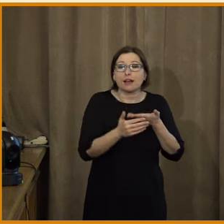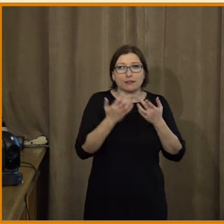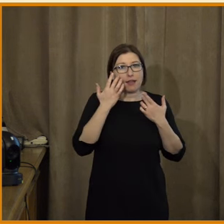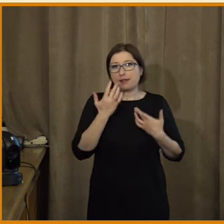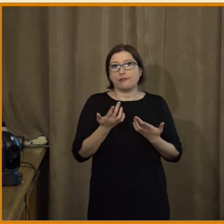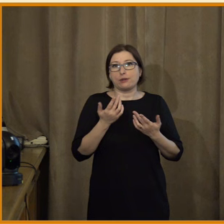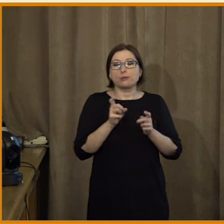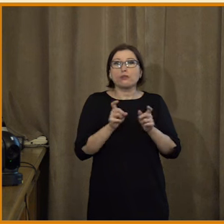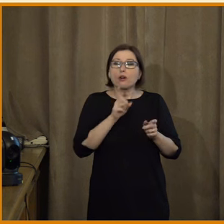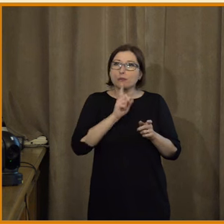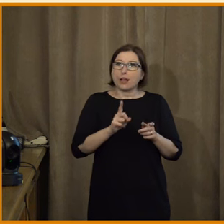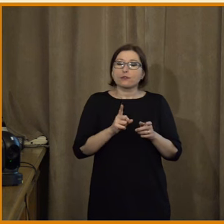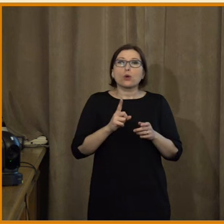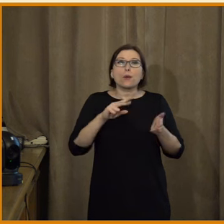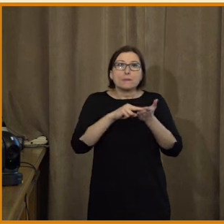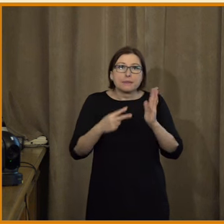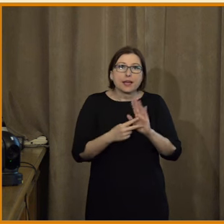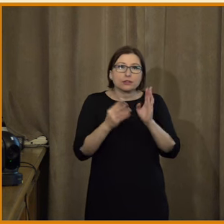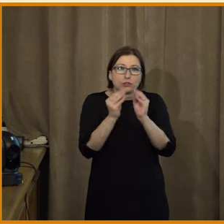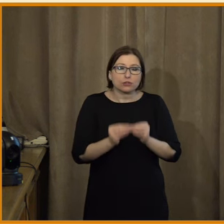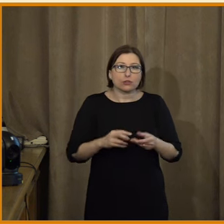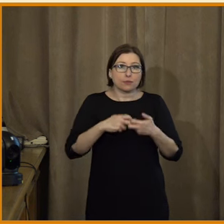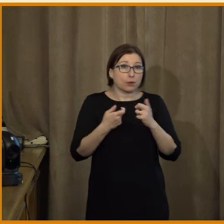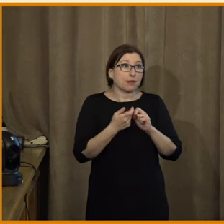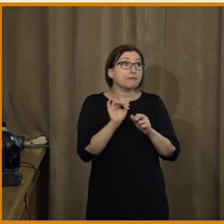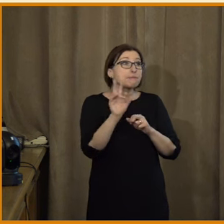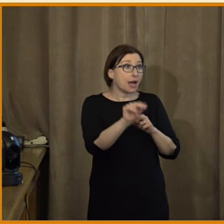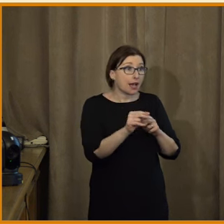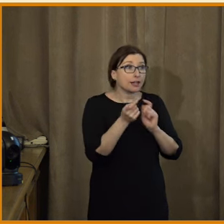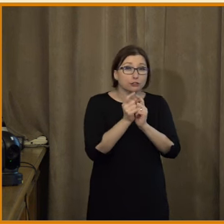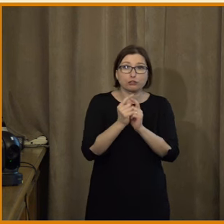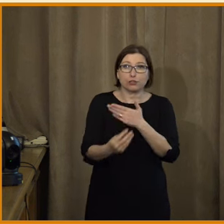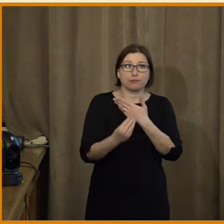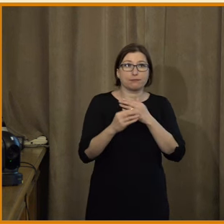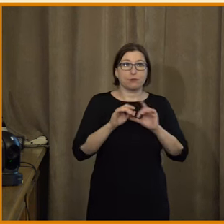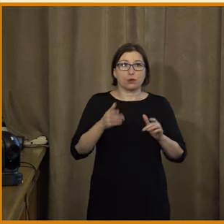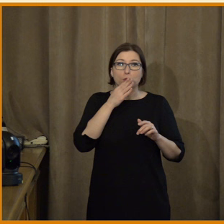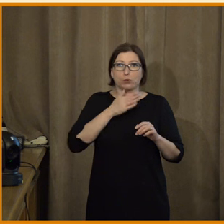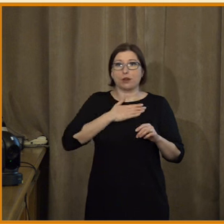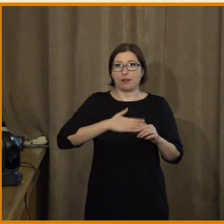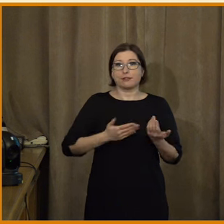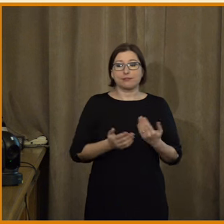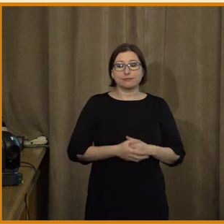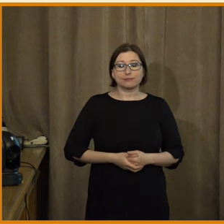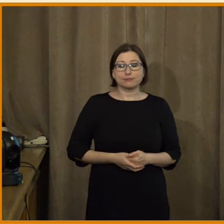způsobuje mi to metodologický problém, takže jestli někdo má řešení, tak za něj budu ráda. A to je za mě všechno.